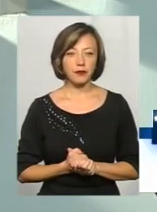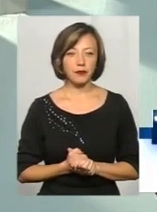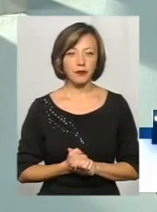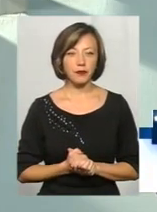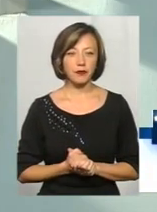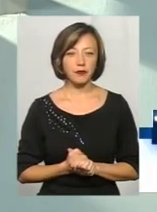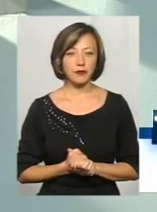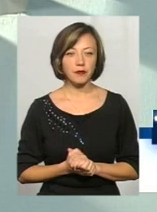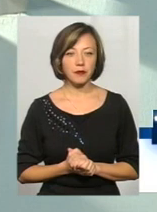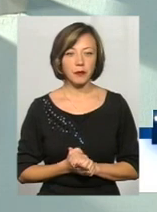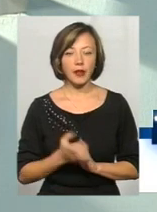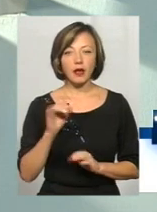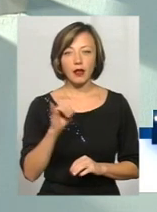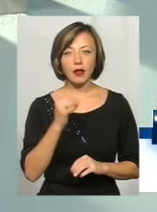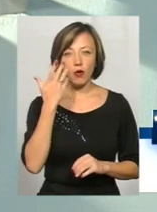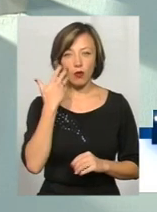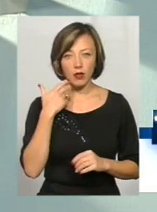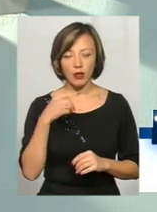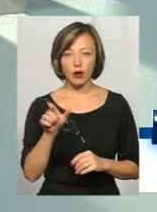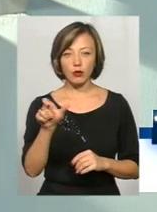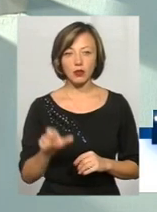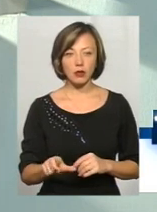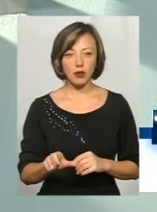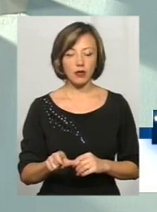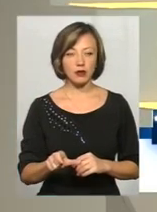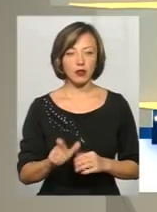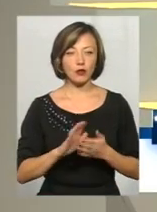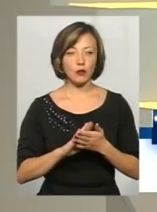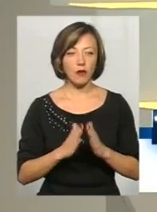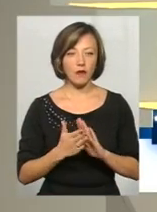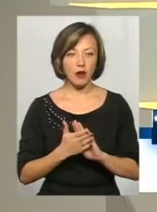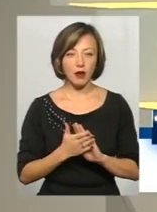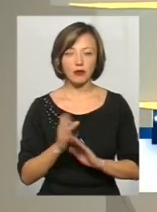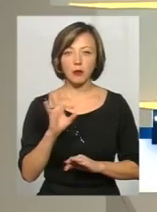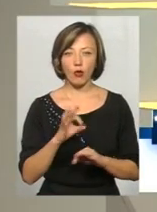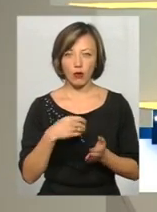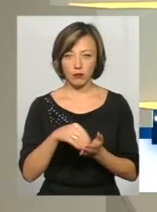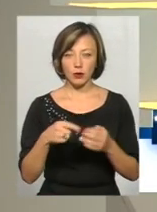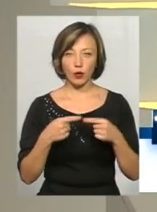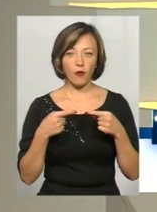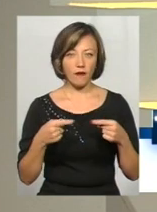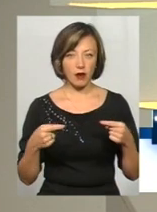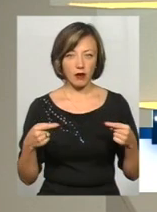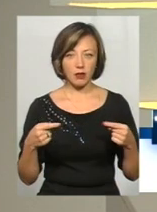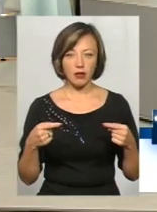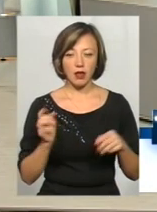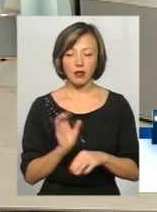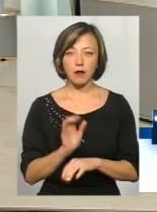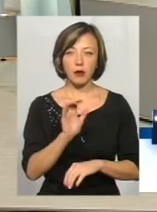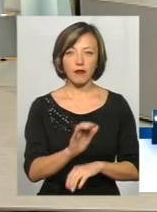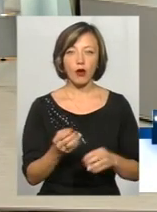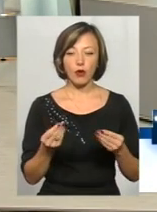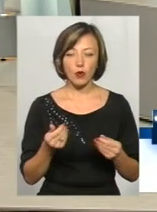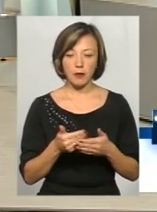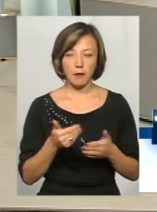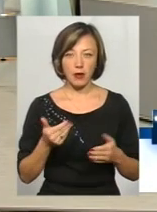І коли людина домовляється за товар, направляє гроші перед